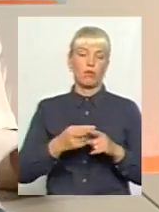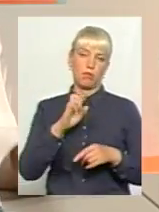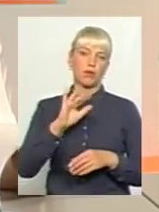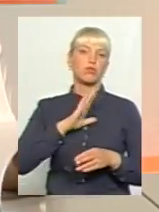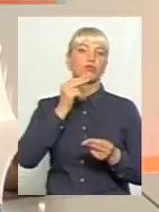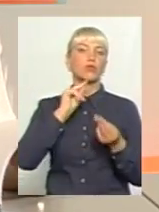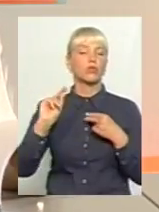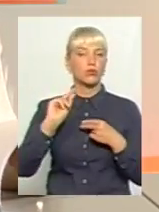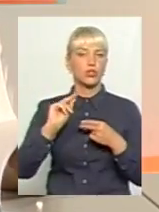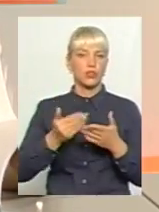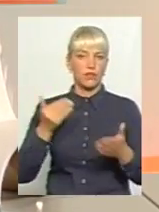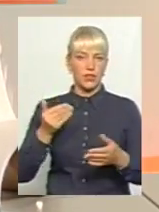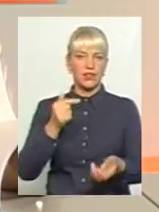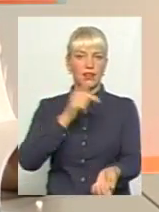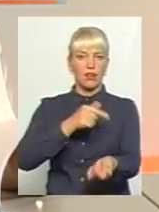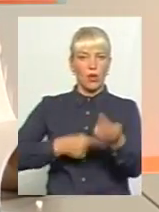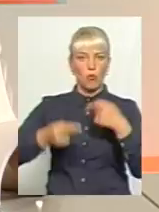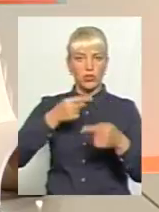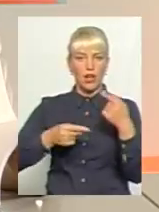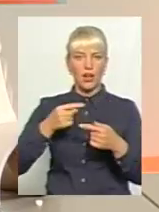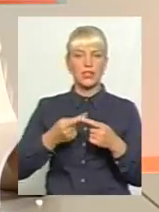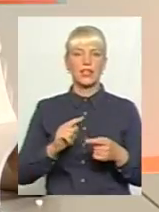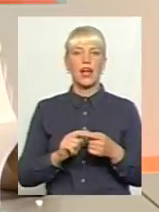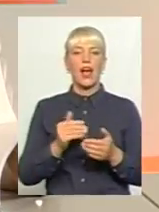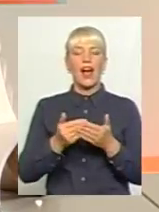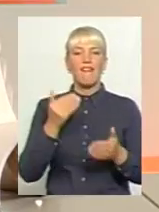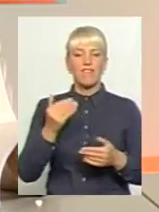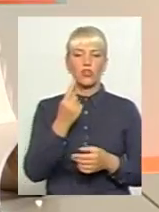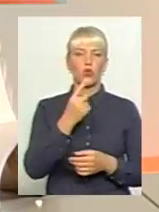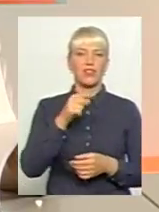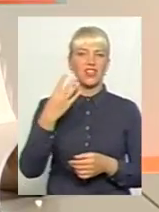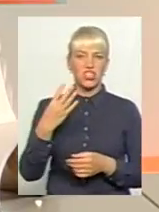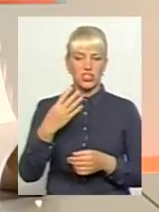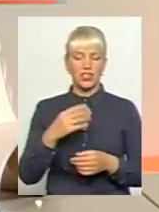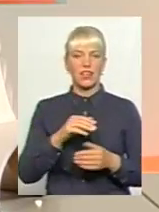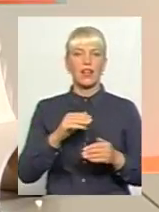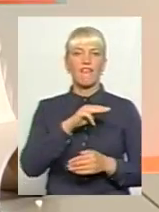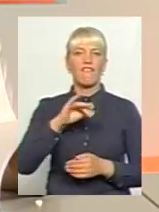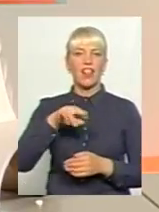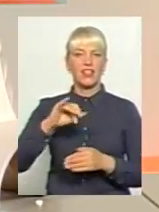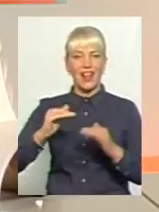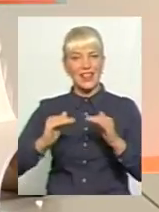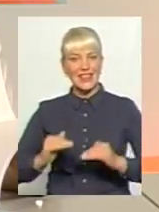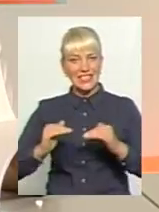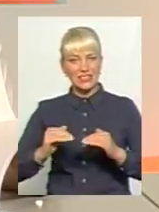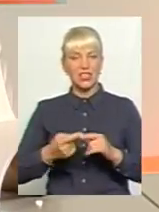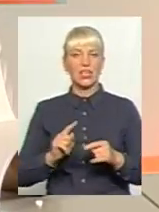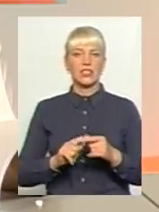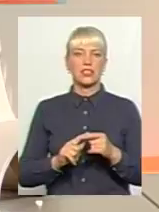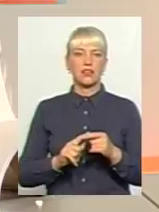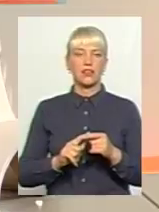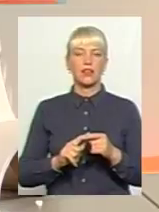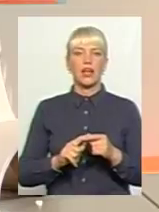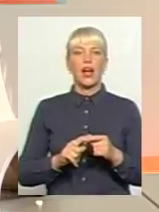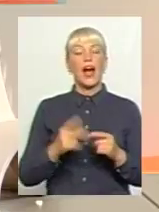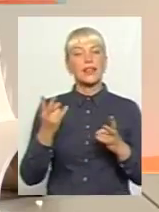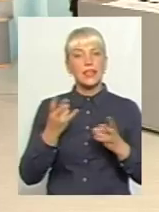сказати так, що ефективність, там, в таких, в низкопоточніх 1,4, від, ну, до 1,4, а високопоточніх починається від